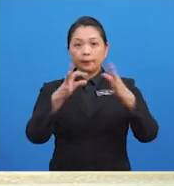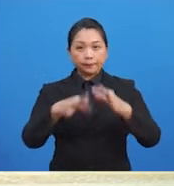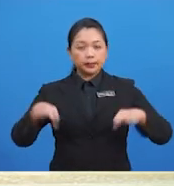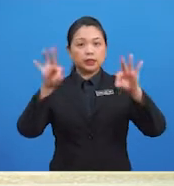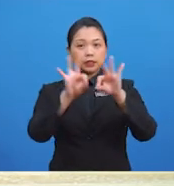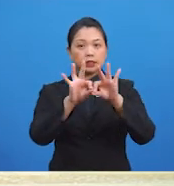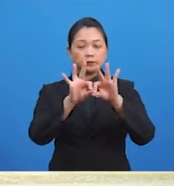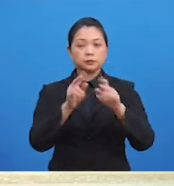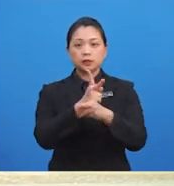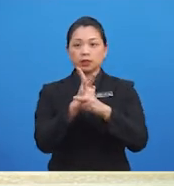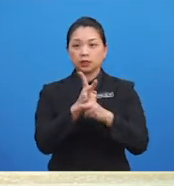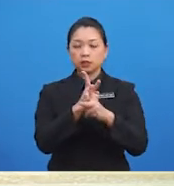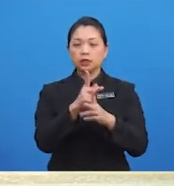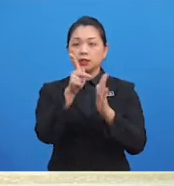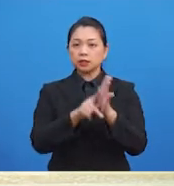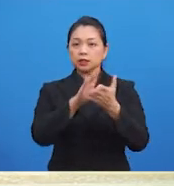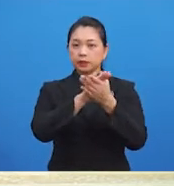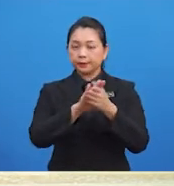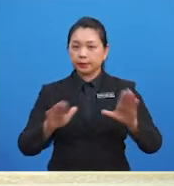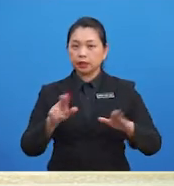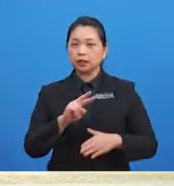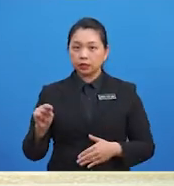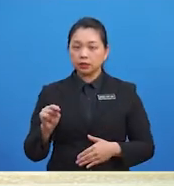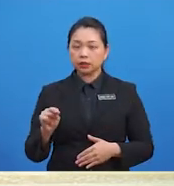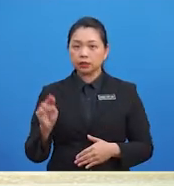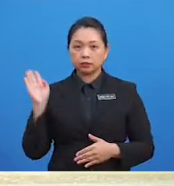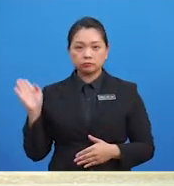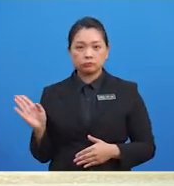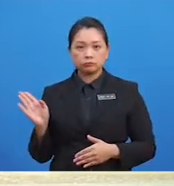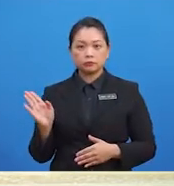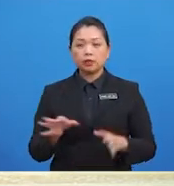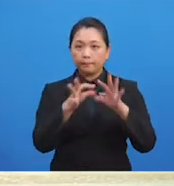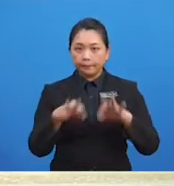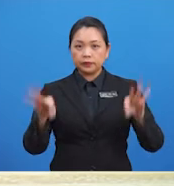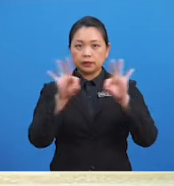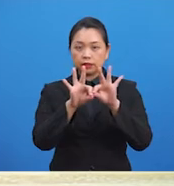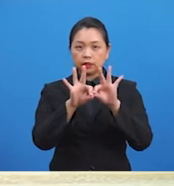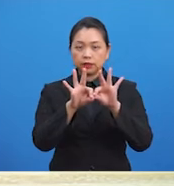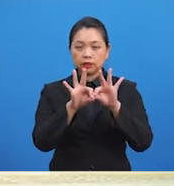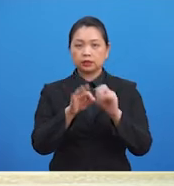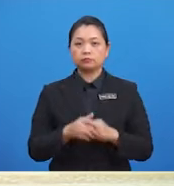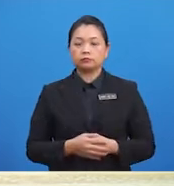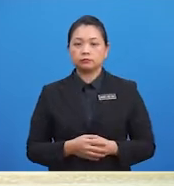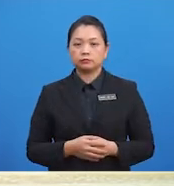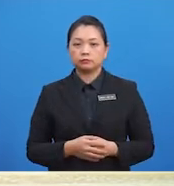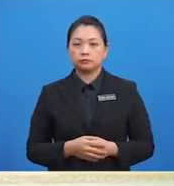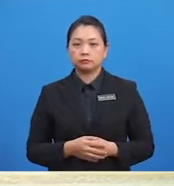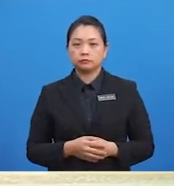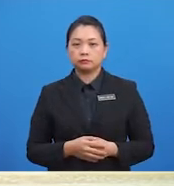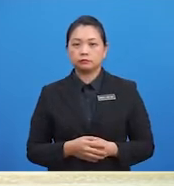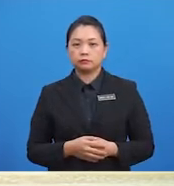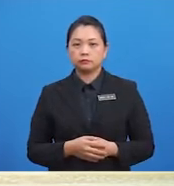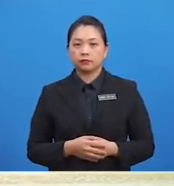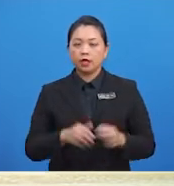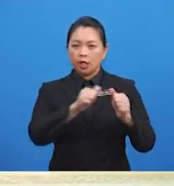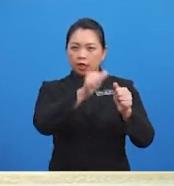kepentingan menjaga keselamatan diri dalam situasi ini? Pentingnya mematuhi peraturan jalan raya